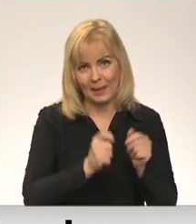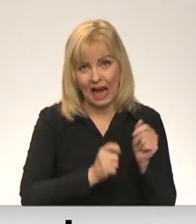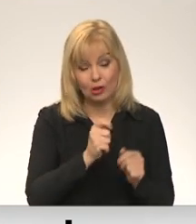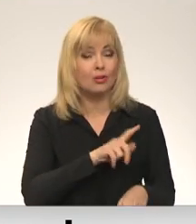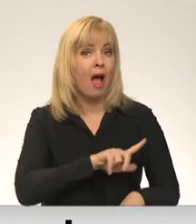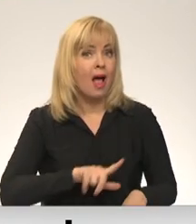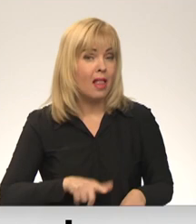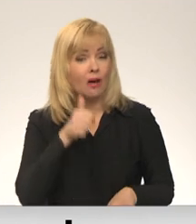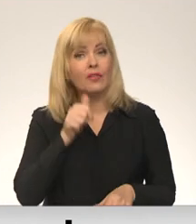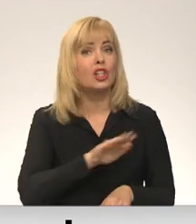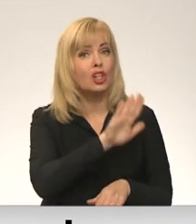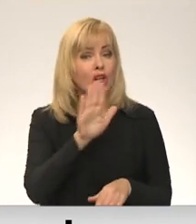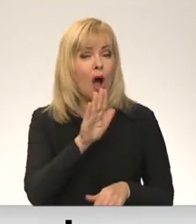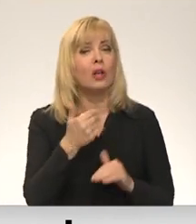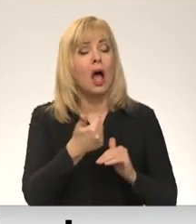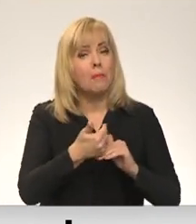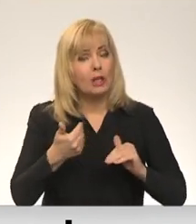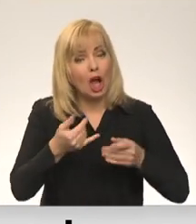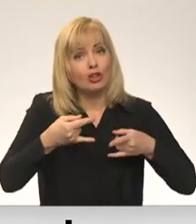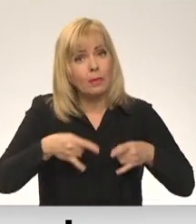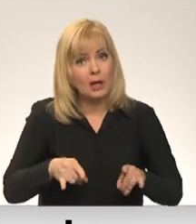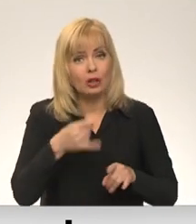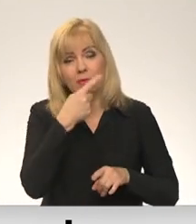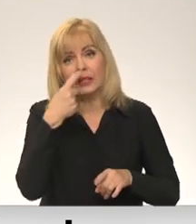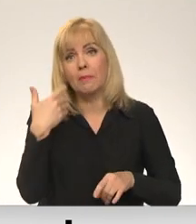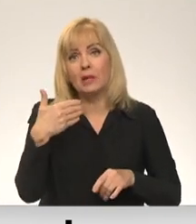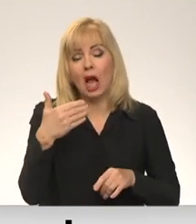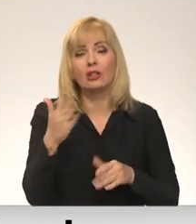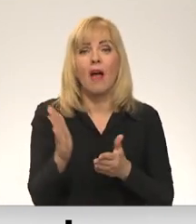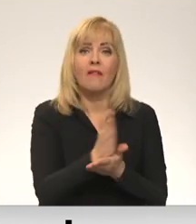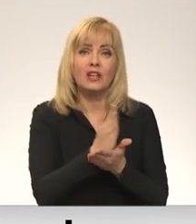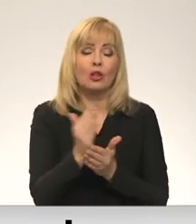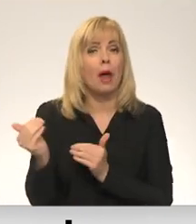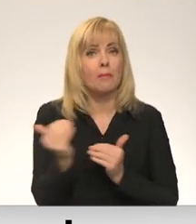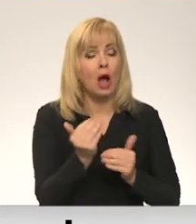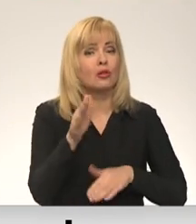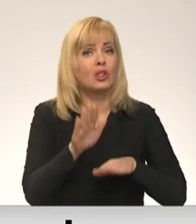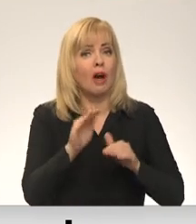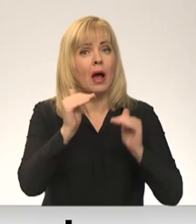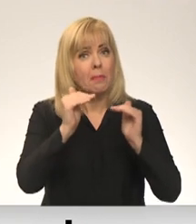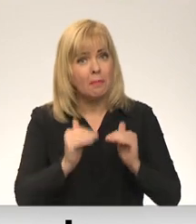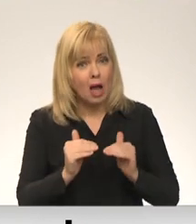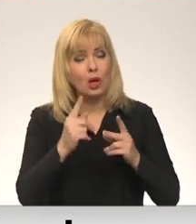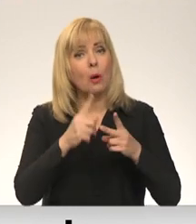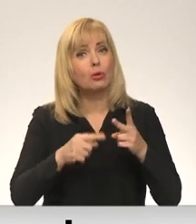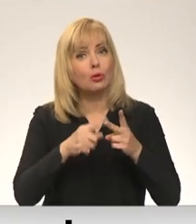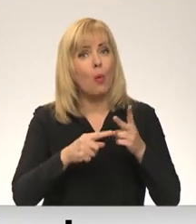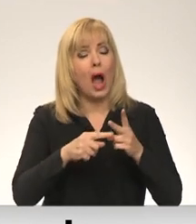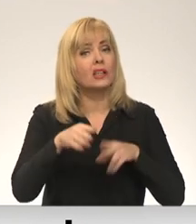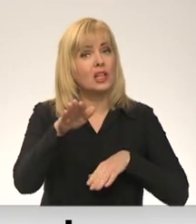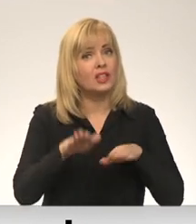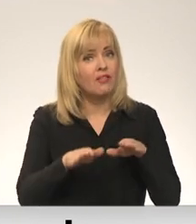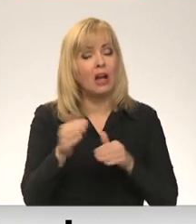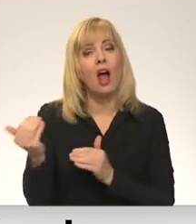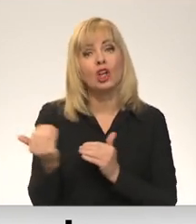Latvijā ik gada priekšlaikus piedzimsta vidēji 150 mazuļi, kuru svars ir zem pusotri kilograma, un šiem